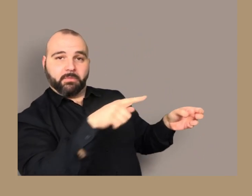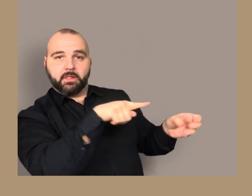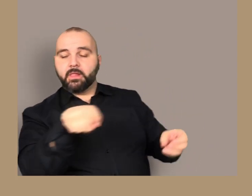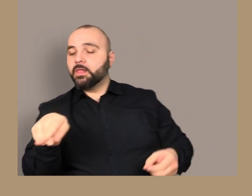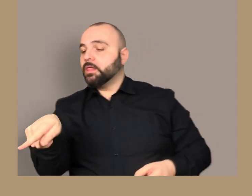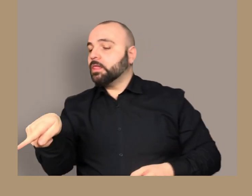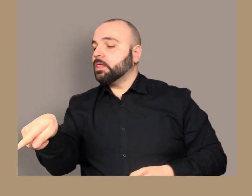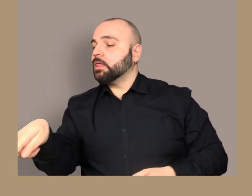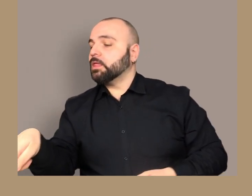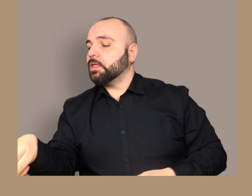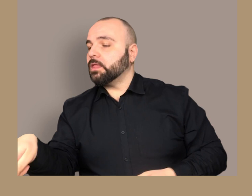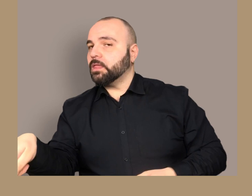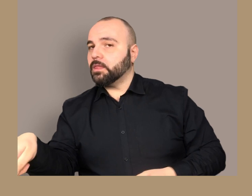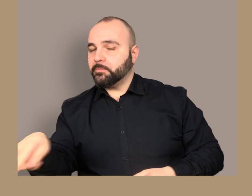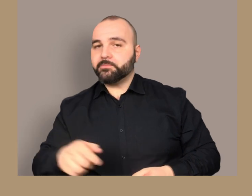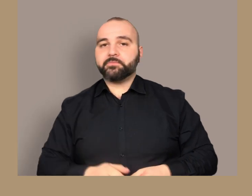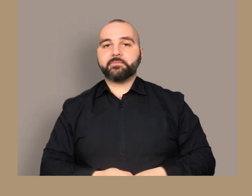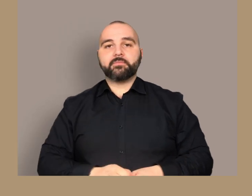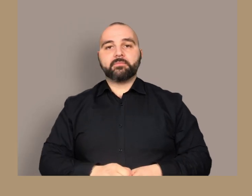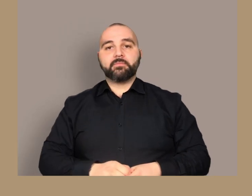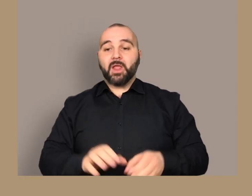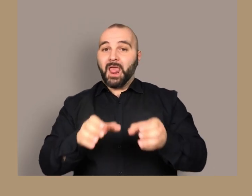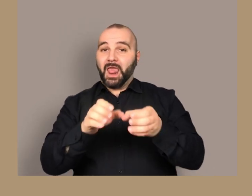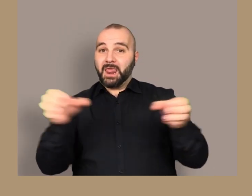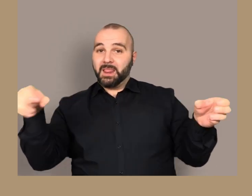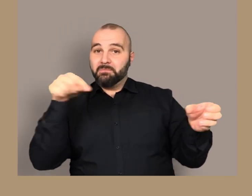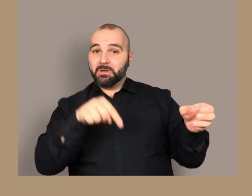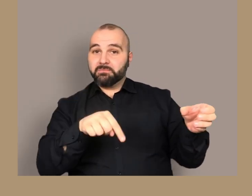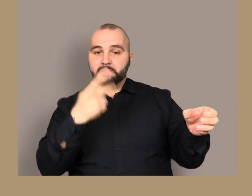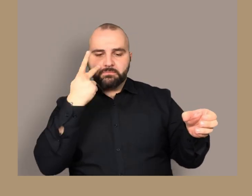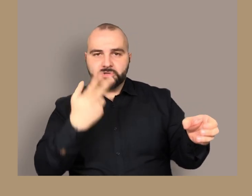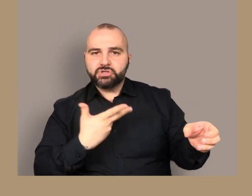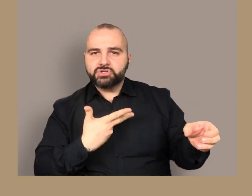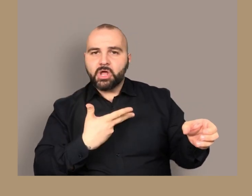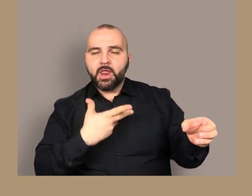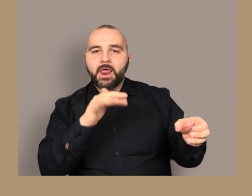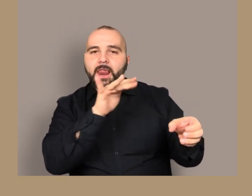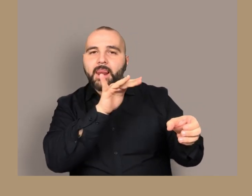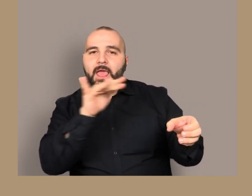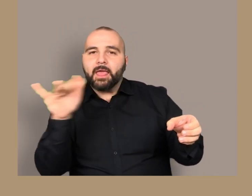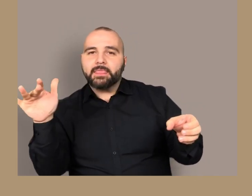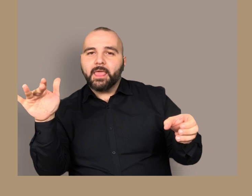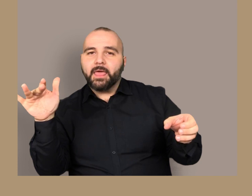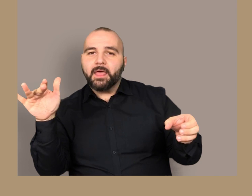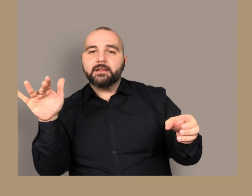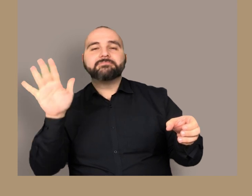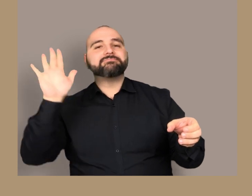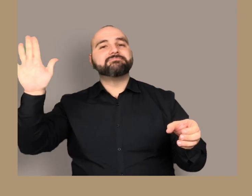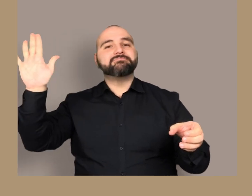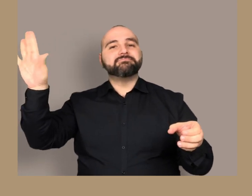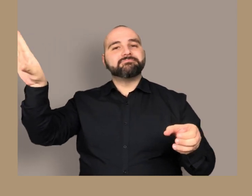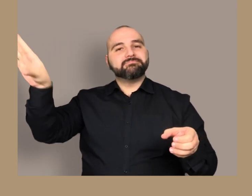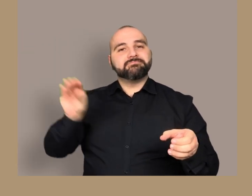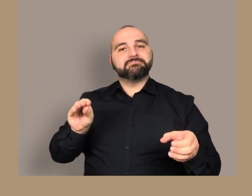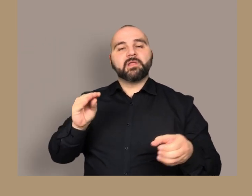appaiono lettere che imitano l'alfabeto ebraico A destra della sibilla è collocato un